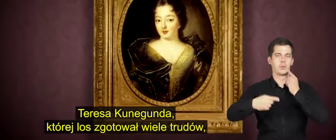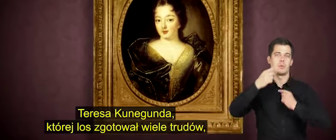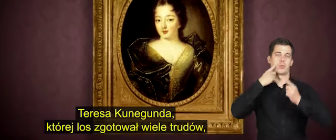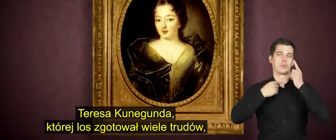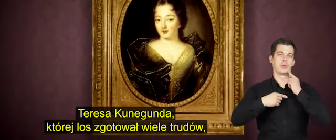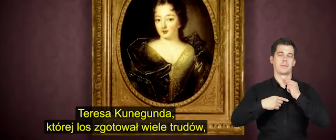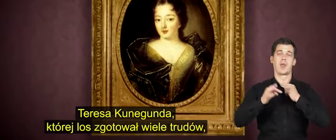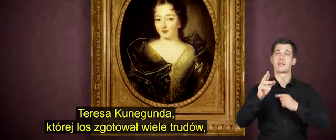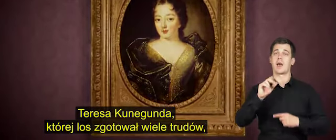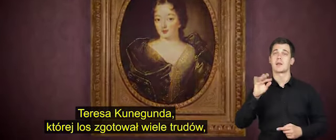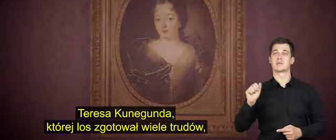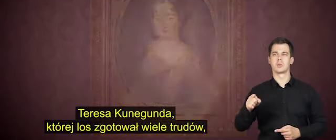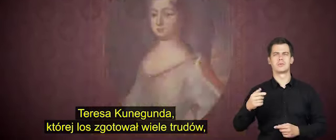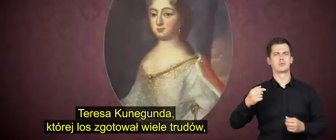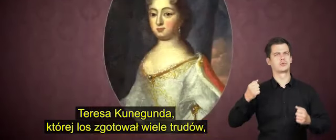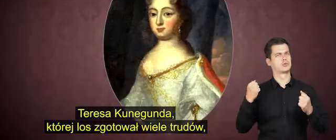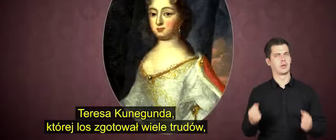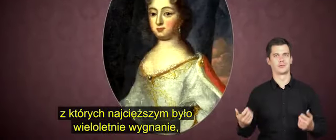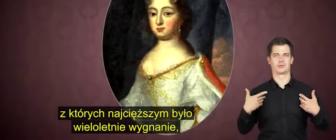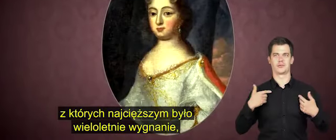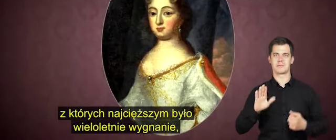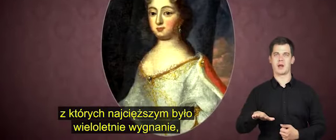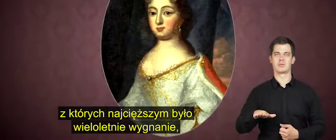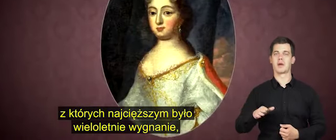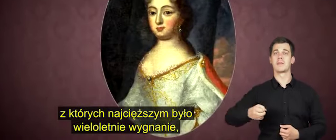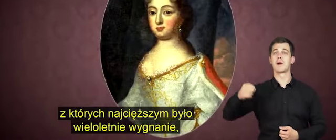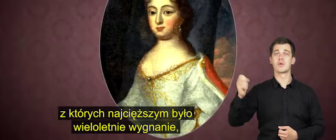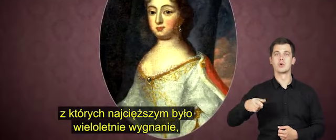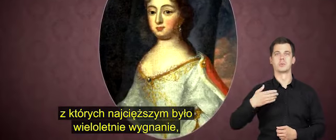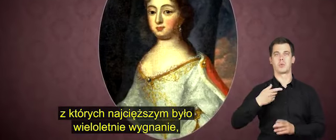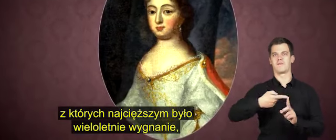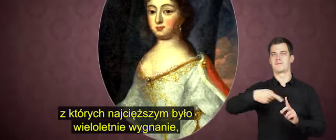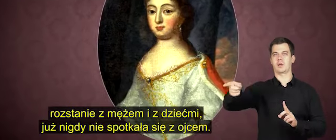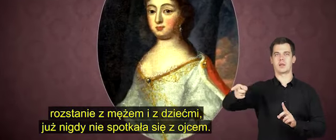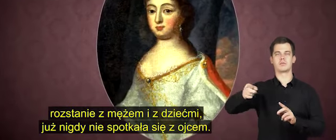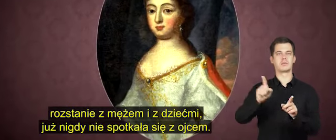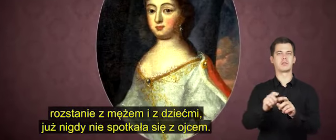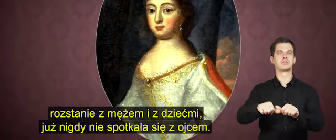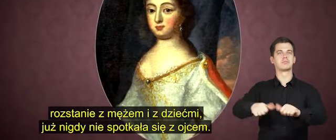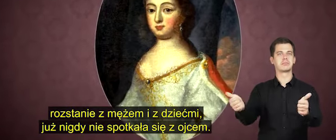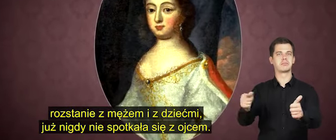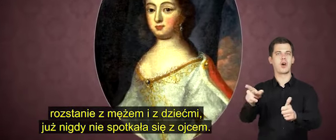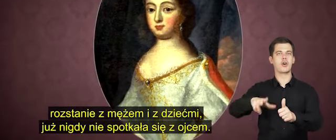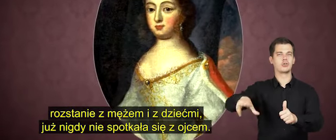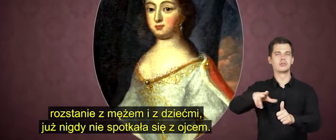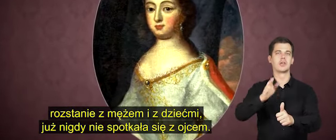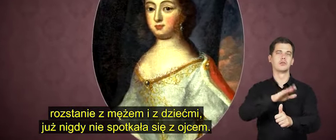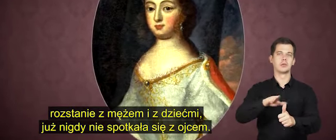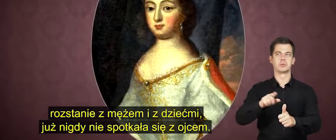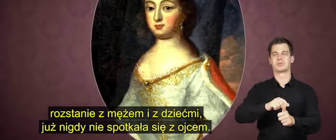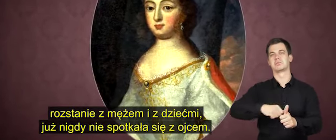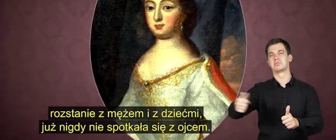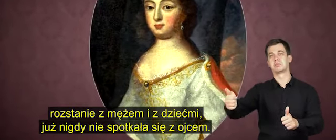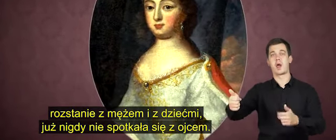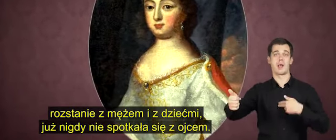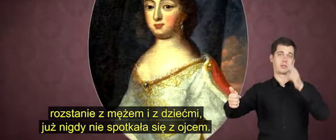Teresa Kunegunda, której los zgotował wiele trudów, z których najcięższym było wieloletnie wygnanie, rozstanie z mężem i dziećmi, już nigdy